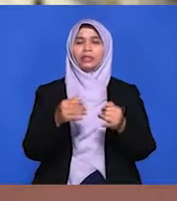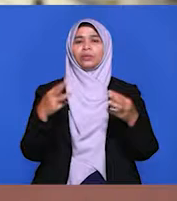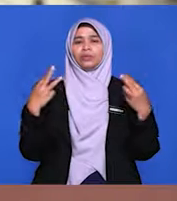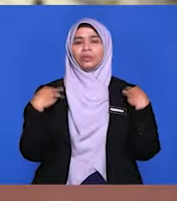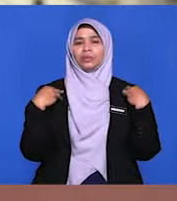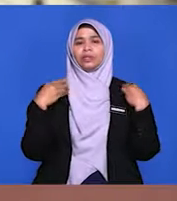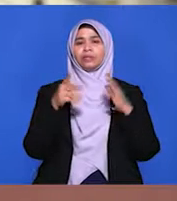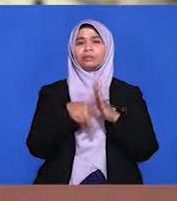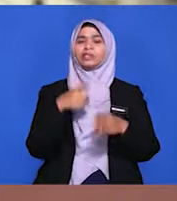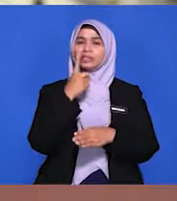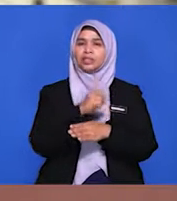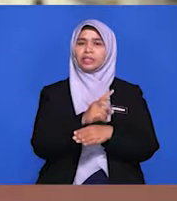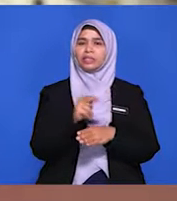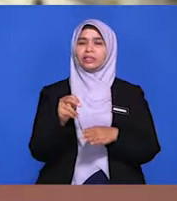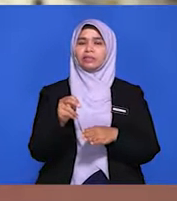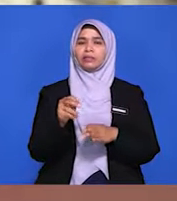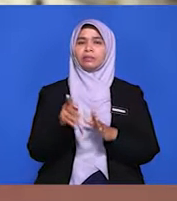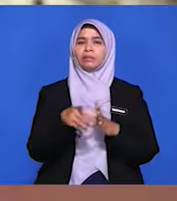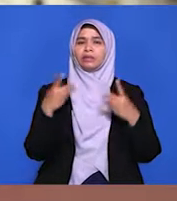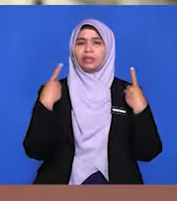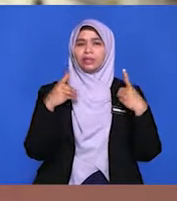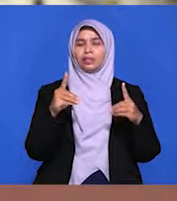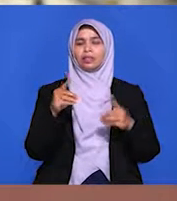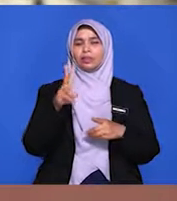perdagangan dua hala atau pelbagai hala.